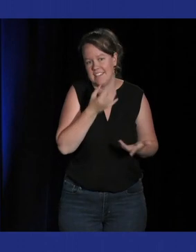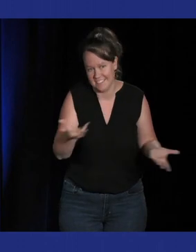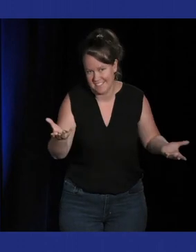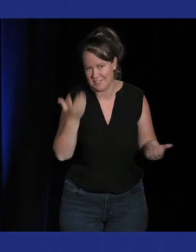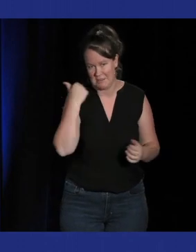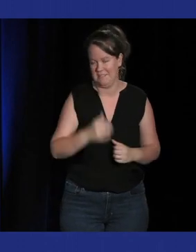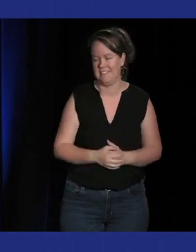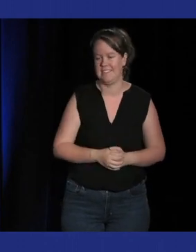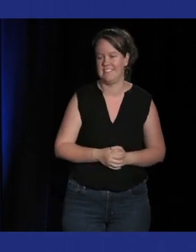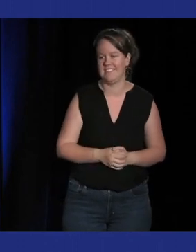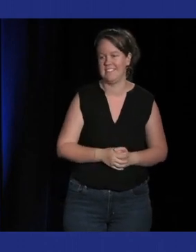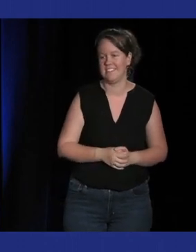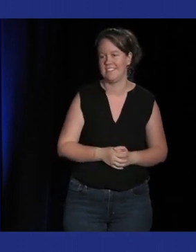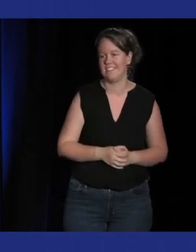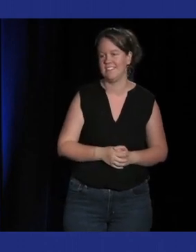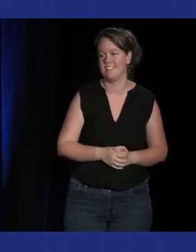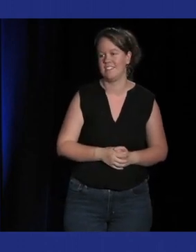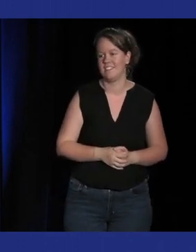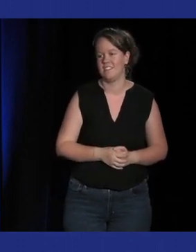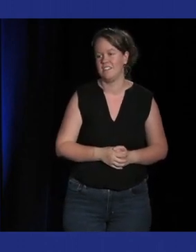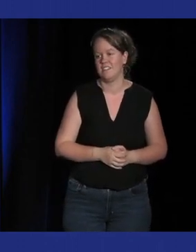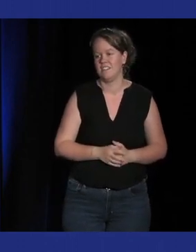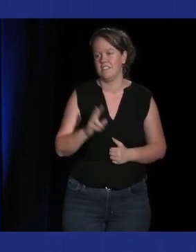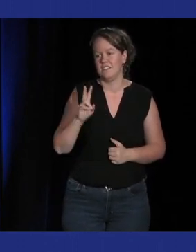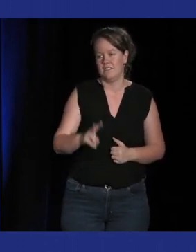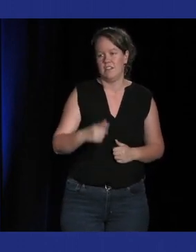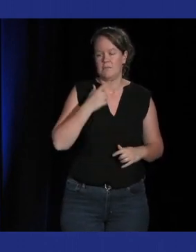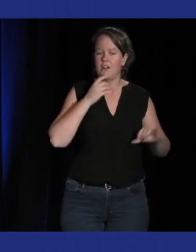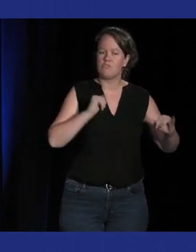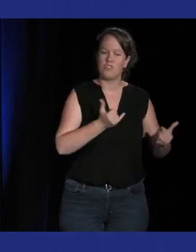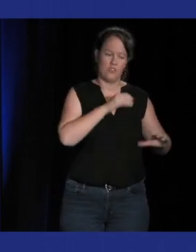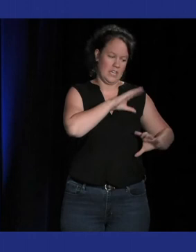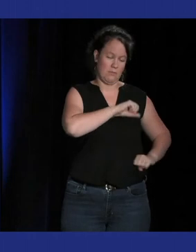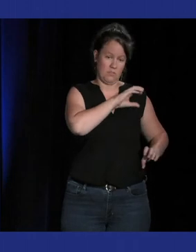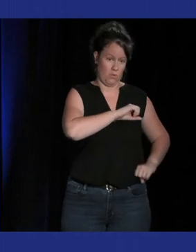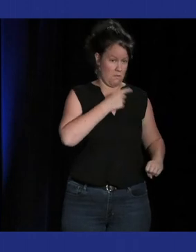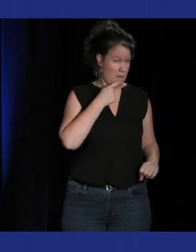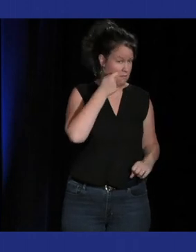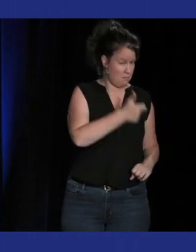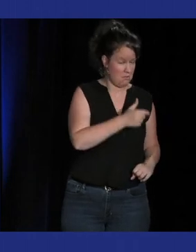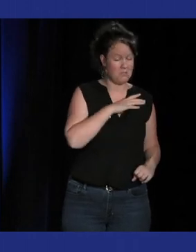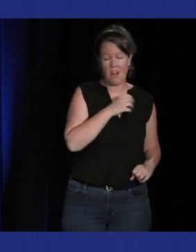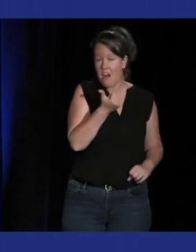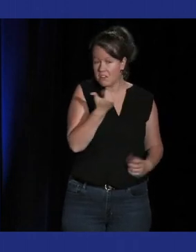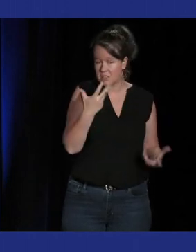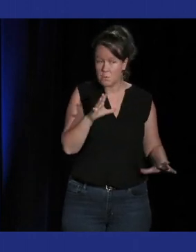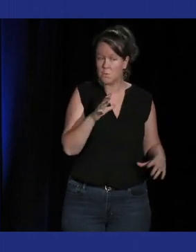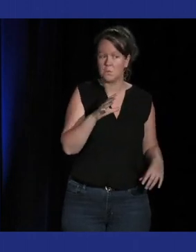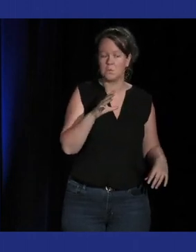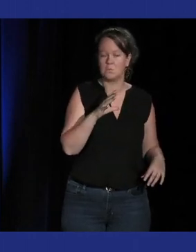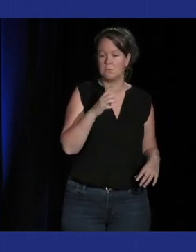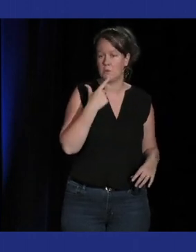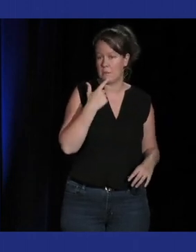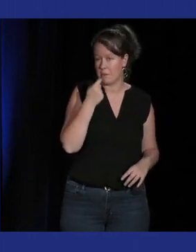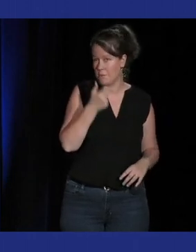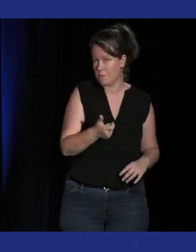mais c'est vrai qu'on n'a pas beaucoup parlé un peu des jeux dits expérimentaux on a vite fait cité Sayonara Wild Art qui s'inscrit un petit peu dans cette démarche-là mais